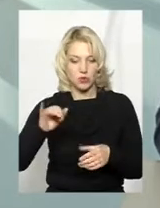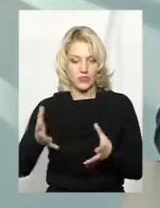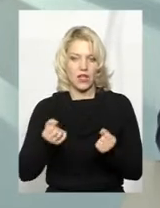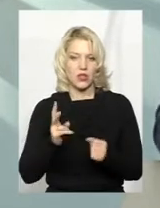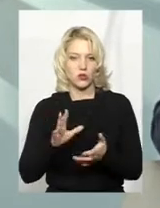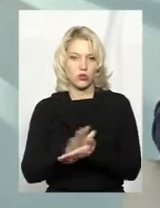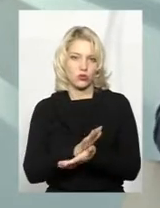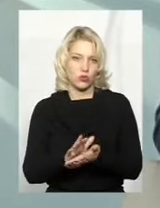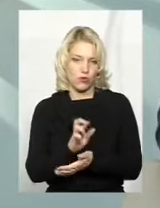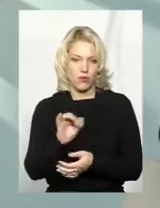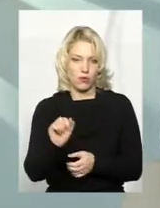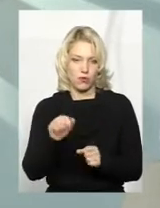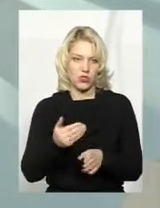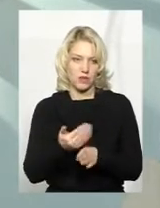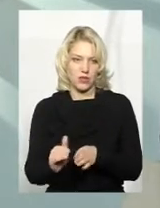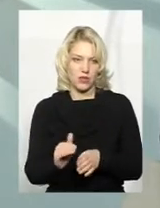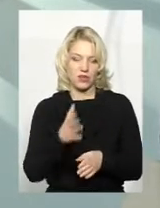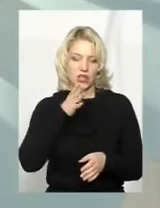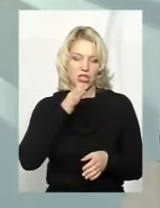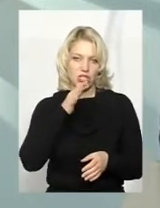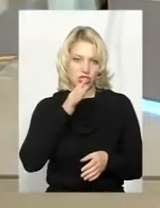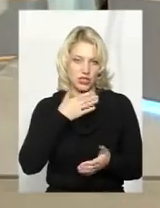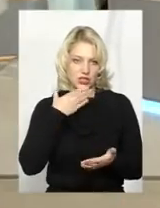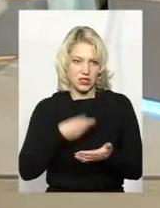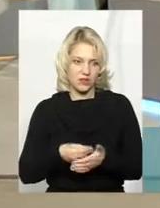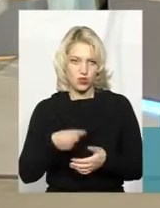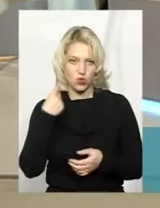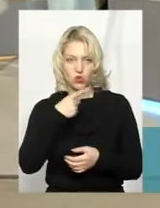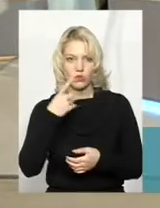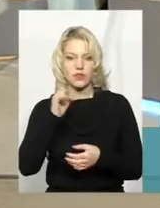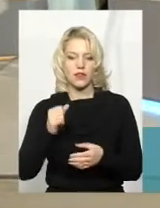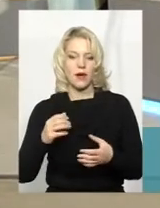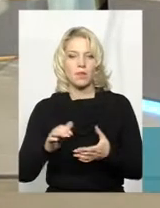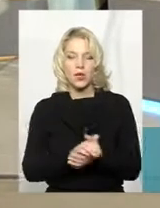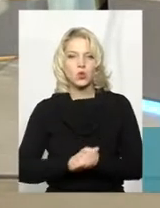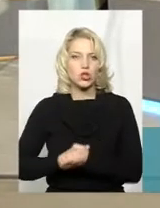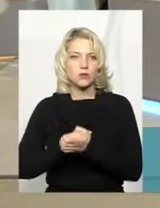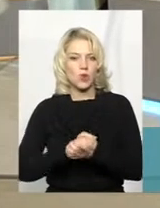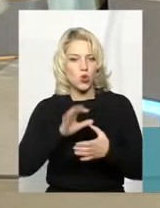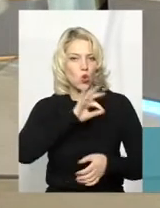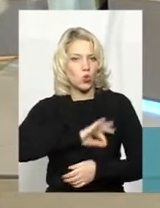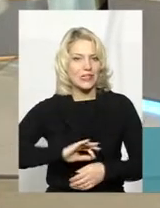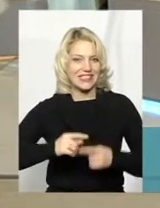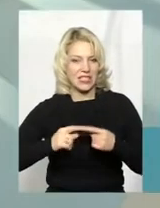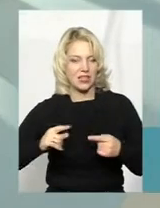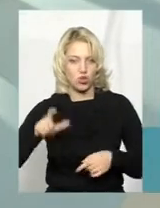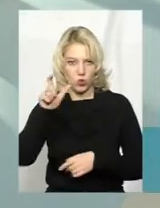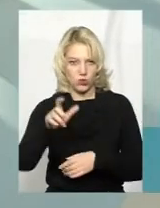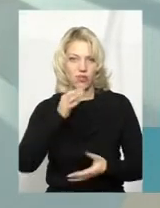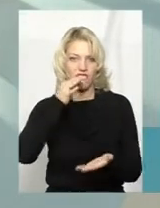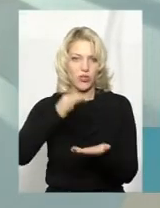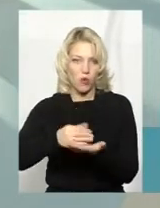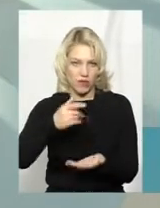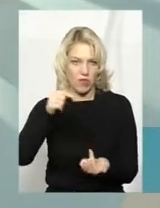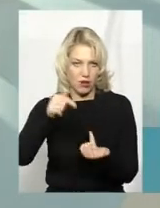безкоштовно приділити частинку свого особистого часу на якісь суспільно корисні речі, і що вона, як мінімум, відповідальна. Тобто,